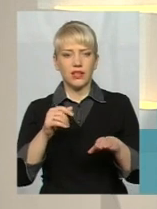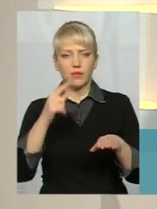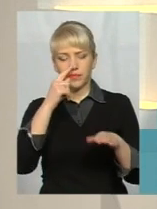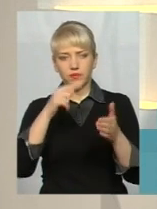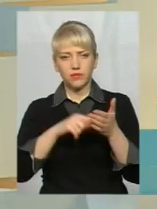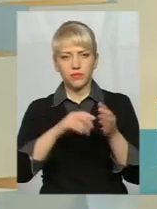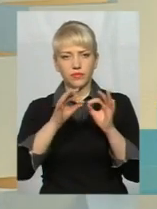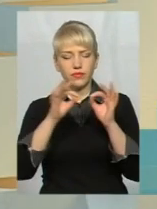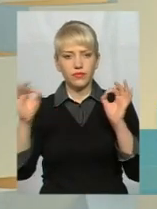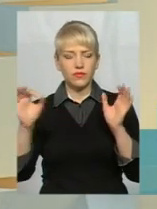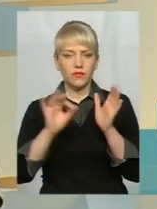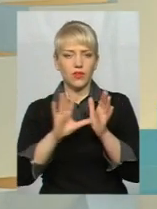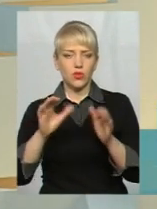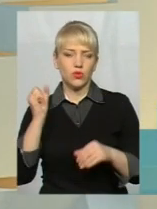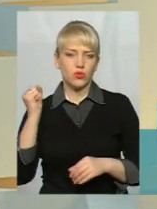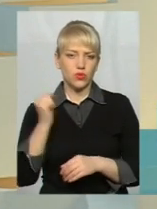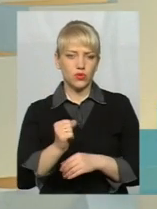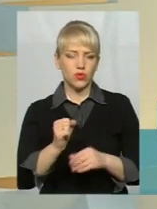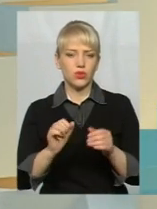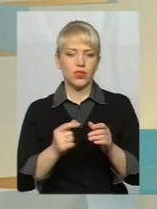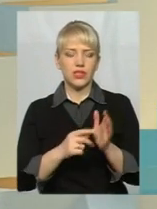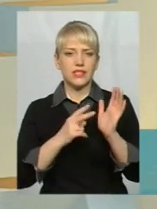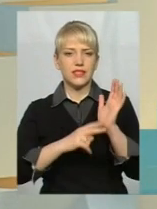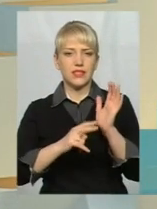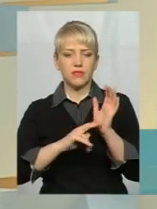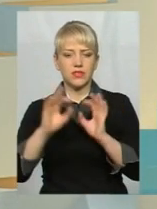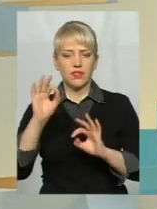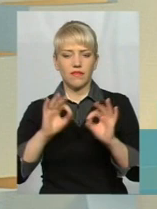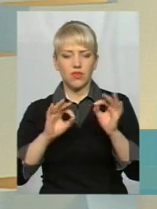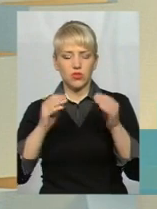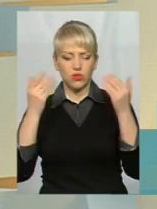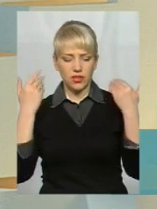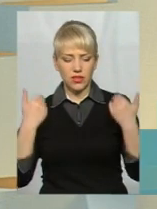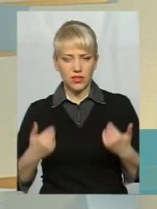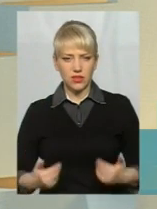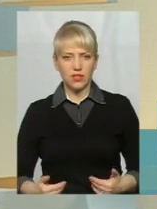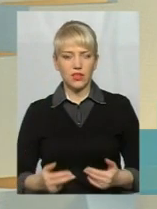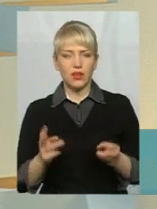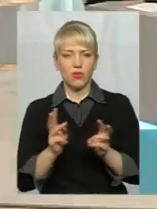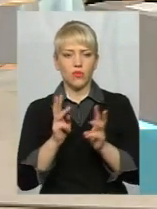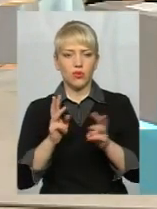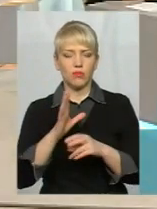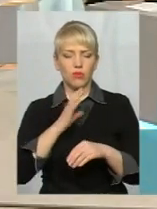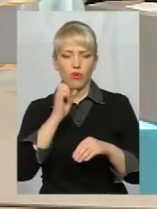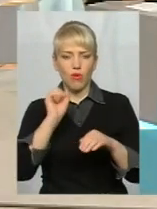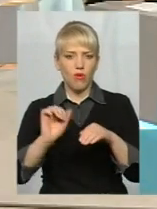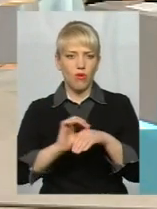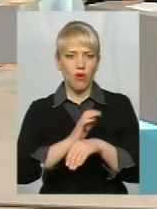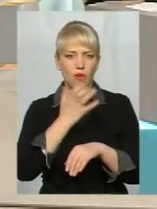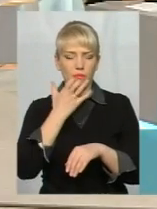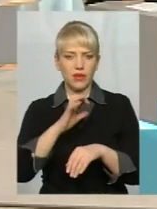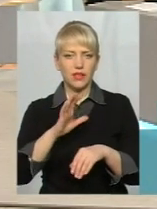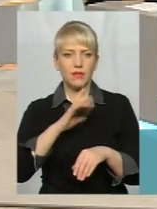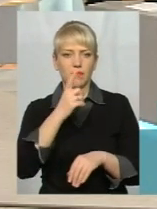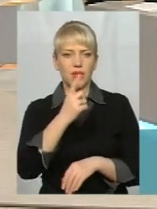струмом. 70% тіла обгоріло. Тоді в нього були опіки першої і другої ступені важкості. На